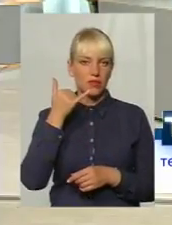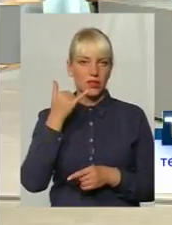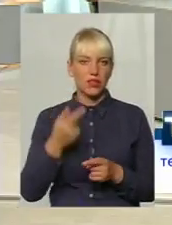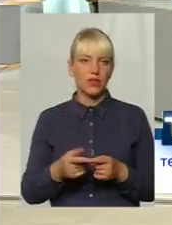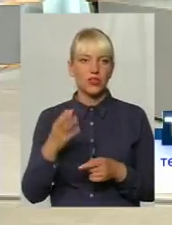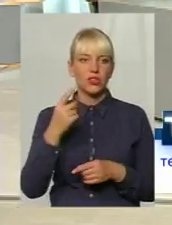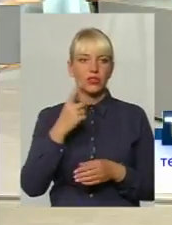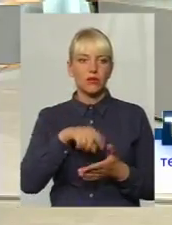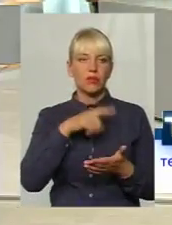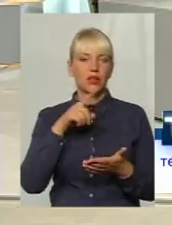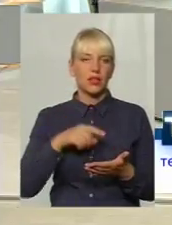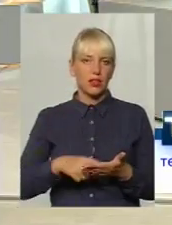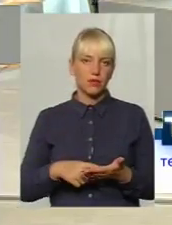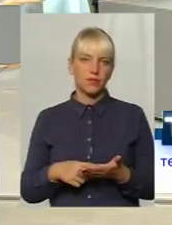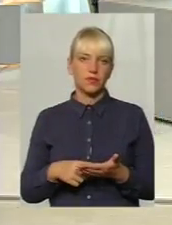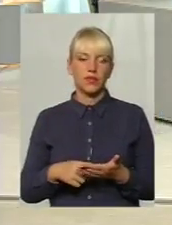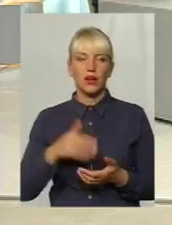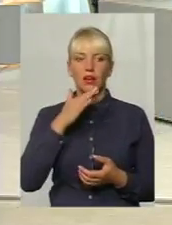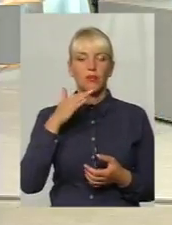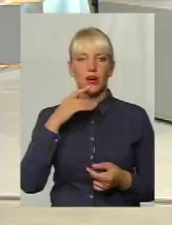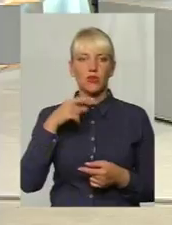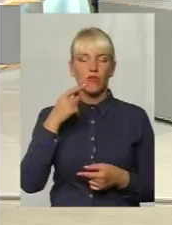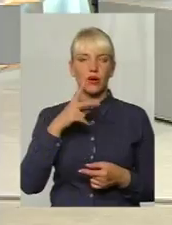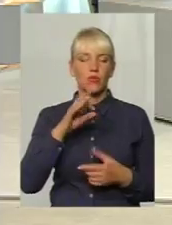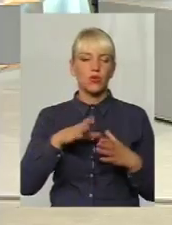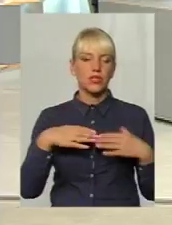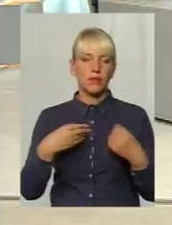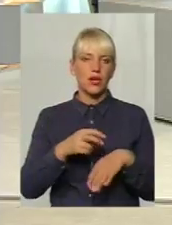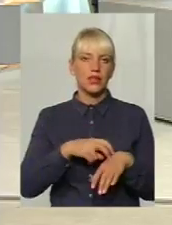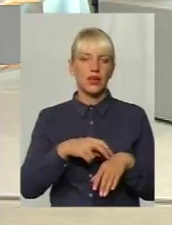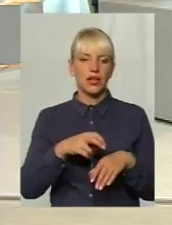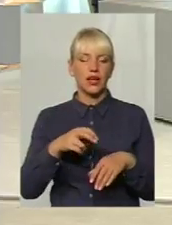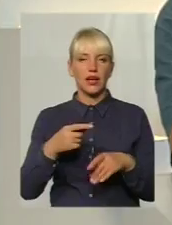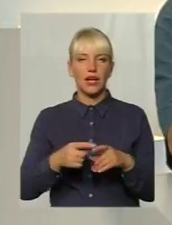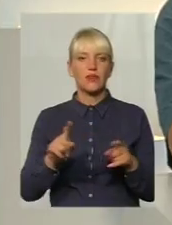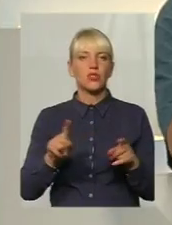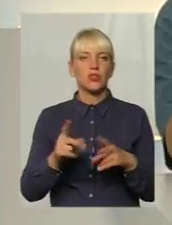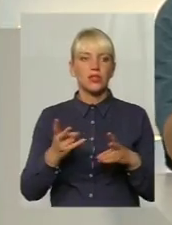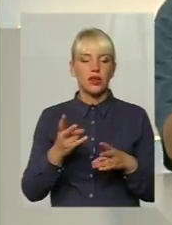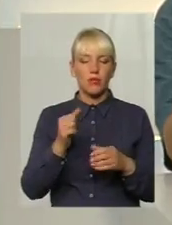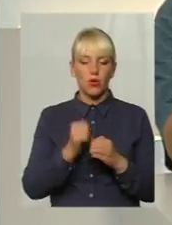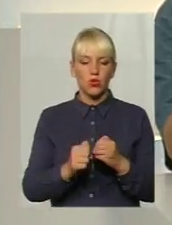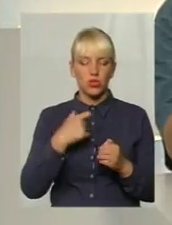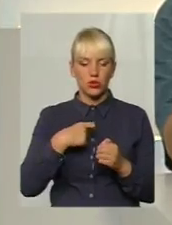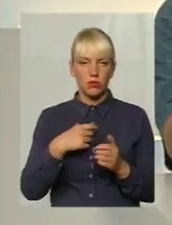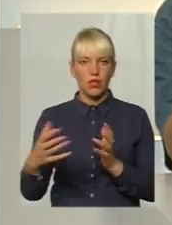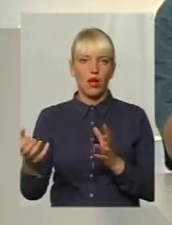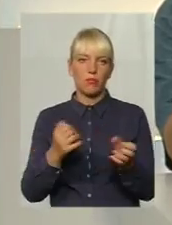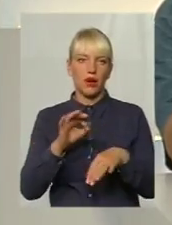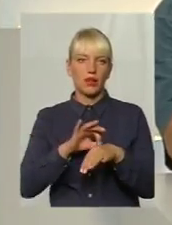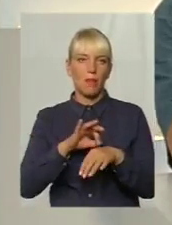Ще одне таке питання. Багато говорили про сімейних лікарів, що кожен має набрати собі 2 тисячі пацієнтів.